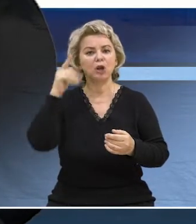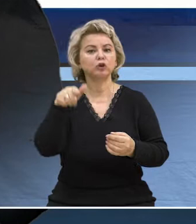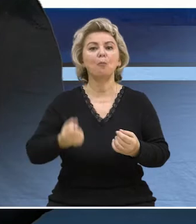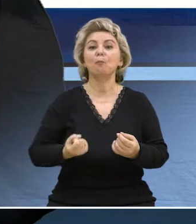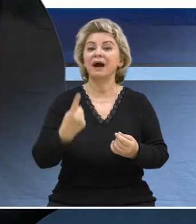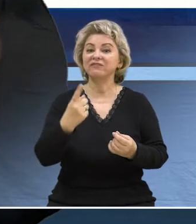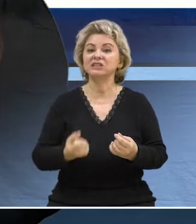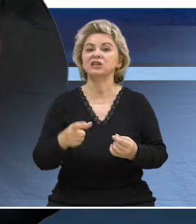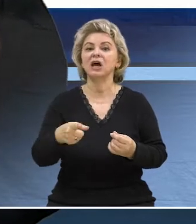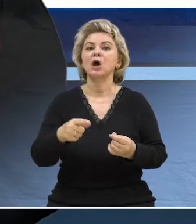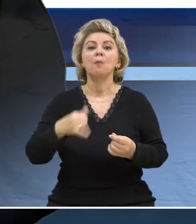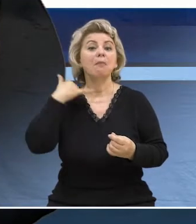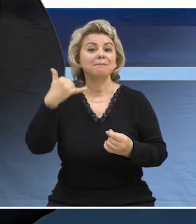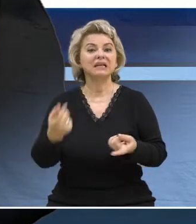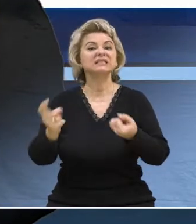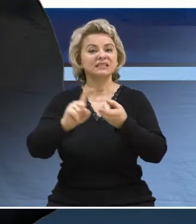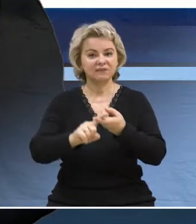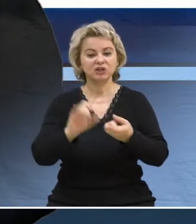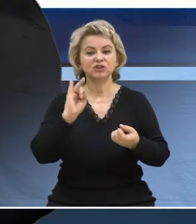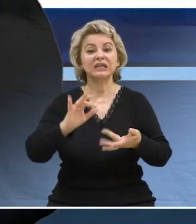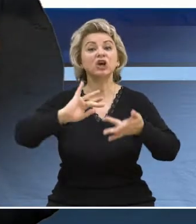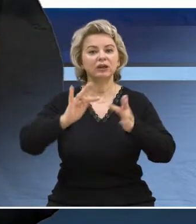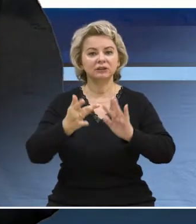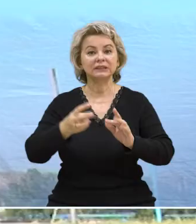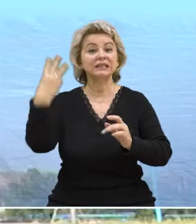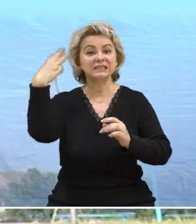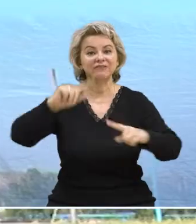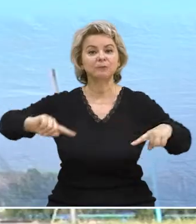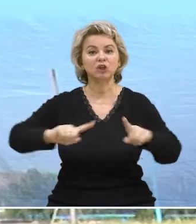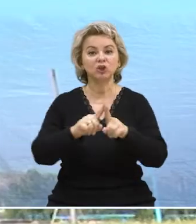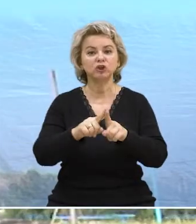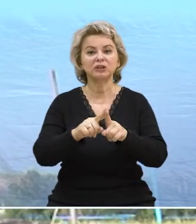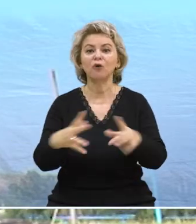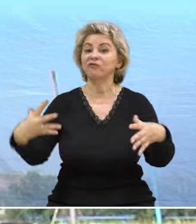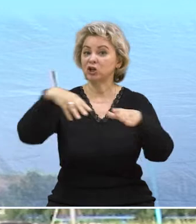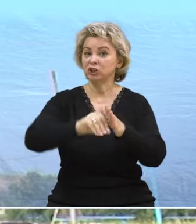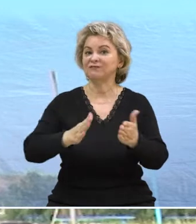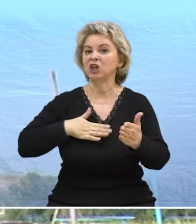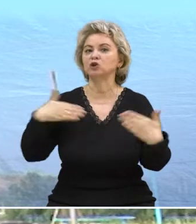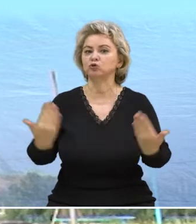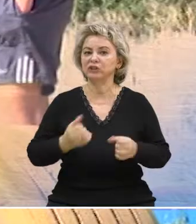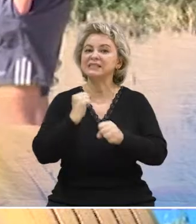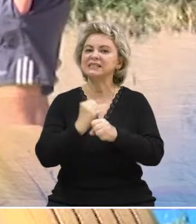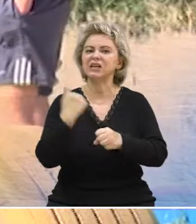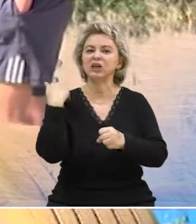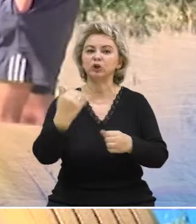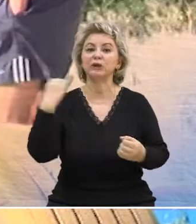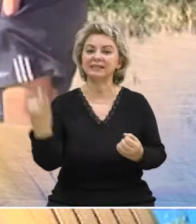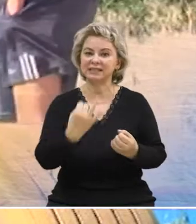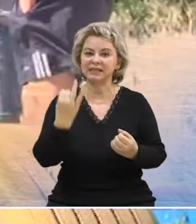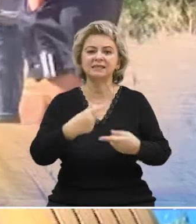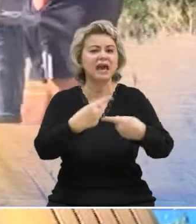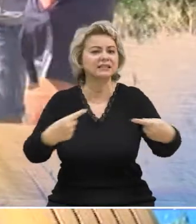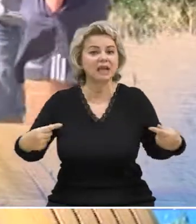Этим летом у них появилась устойчивая мобильная связь и интернет. Современные технологии прочно вошли в нашу жизнь и сделали ее